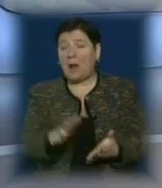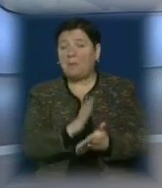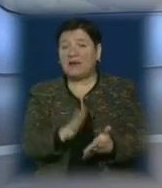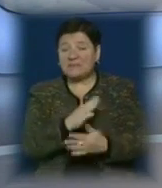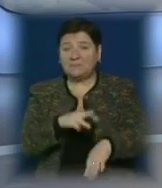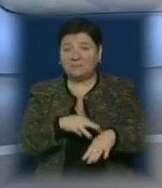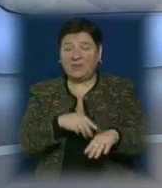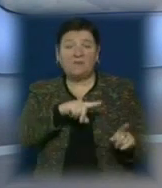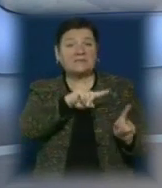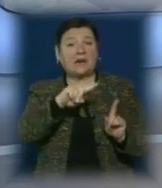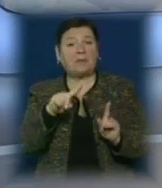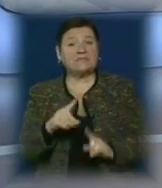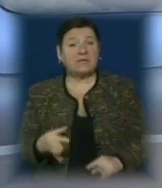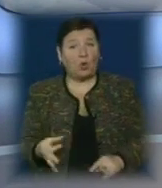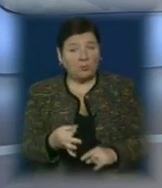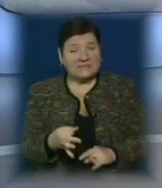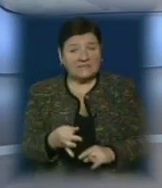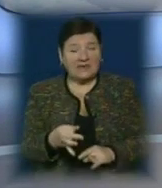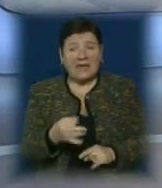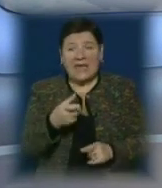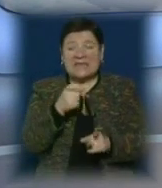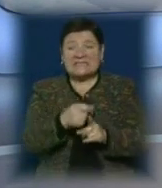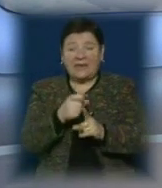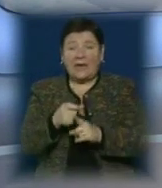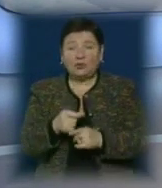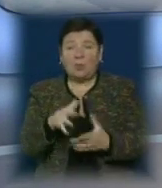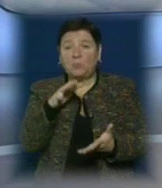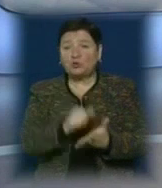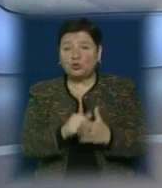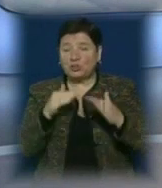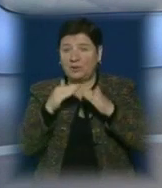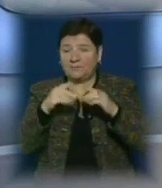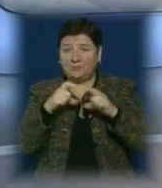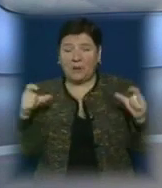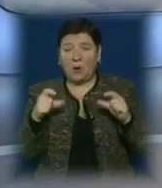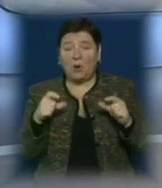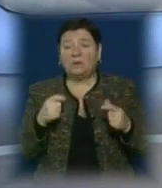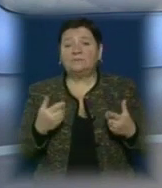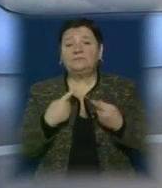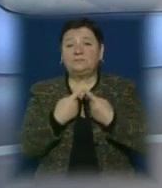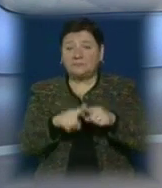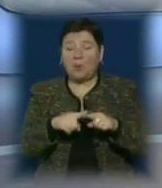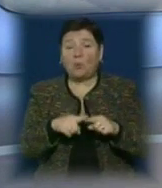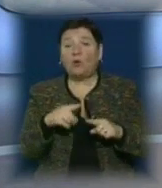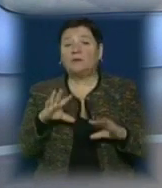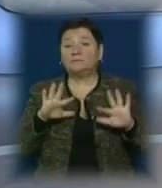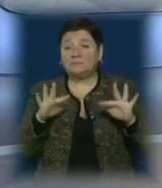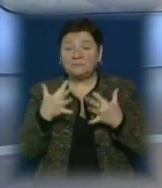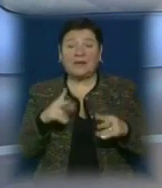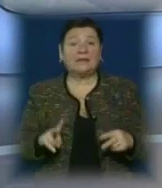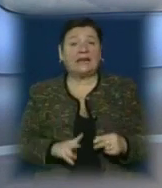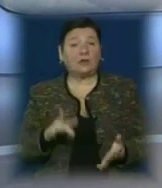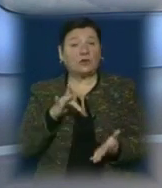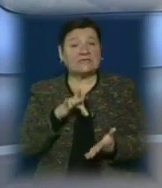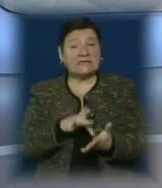МВС України в Закарпатській області. Снарядом пошкоджені приміщення магазину побутової техніки. Про інцидент повідомив директор